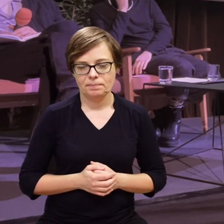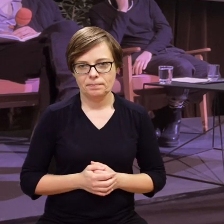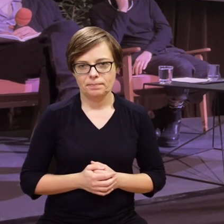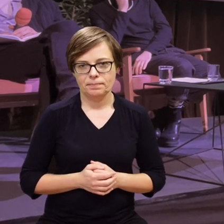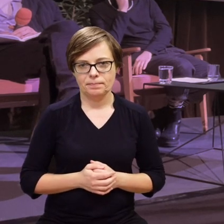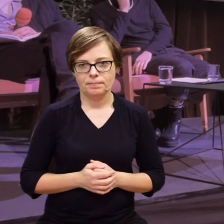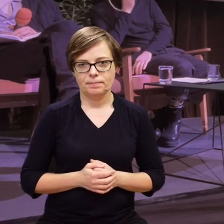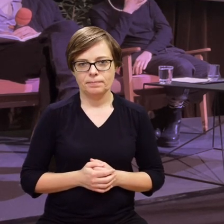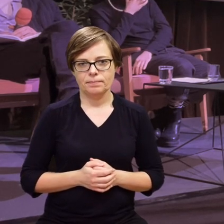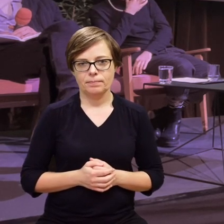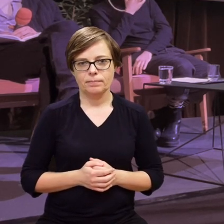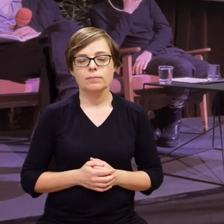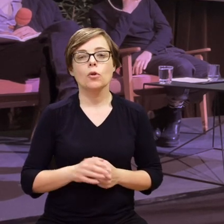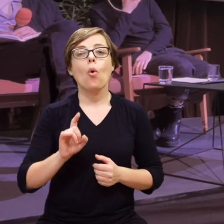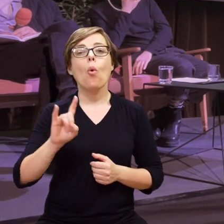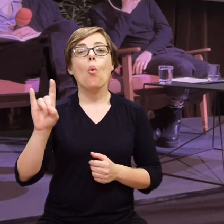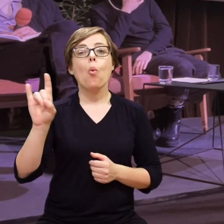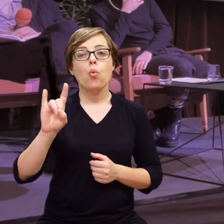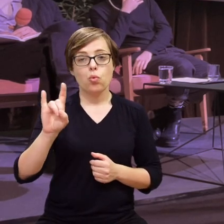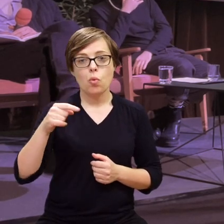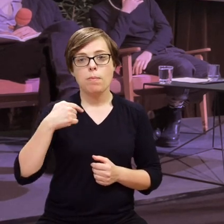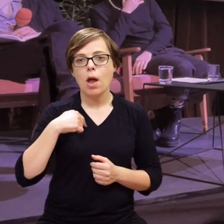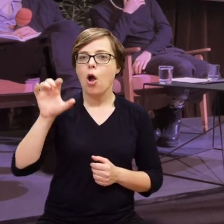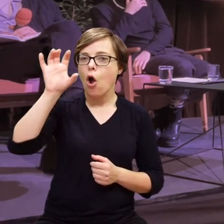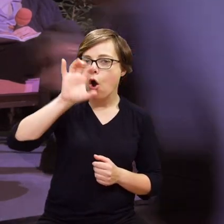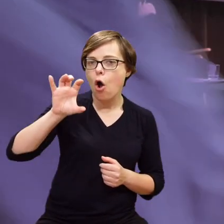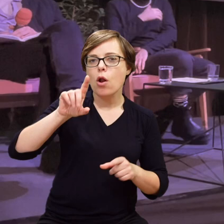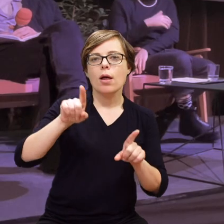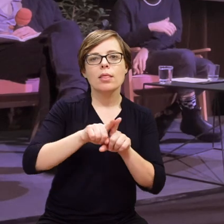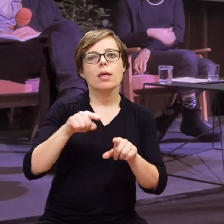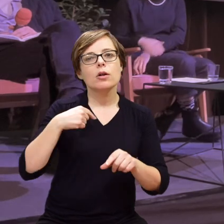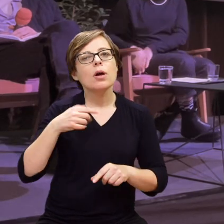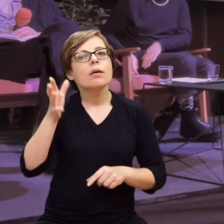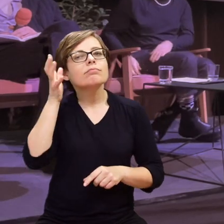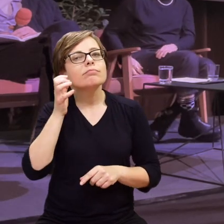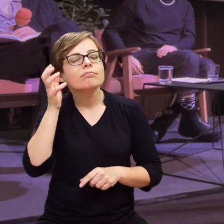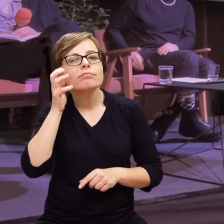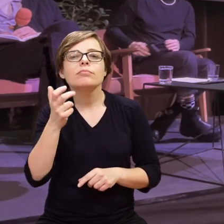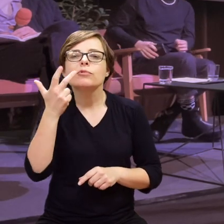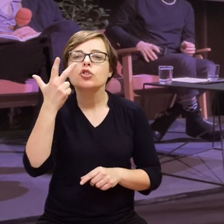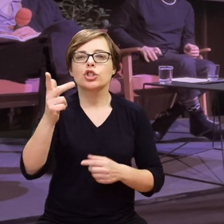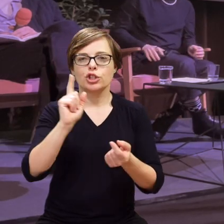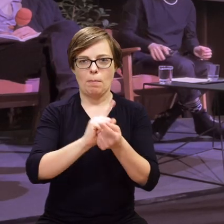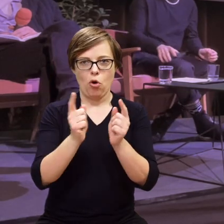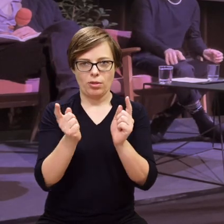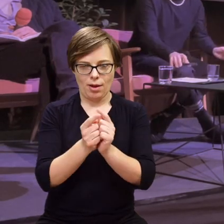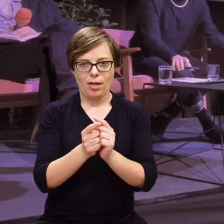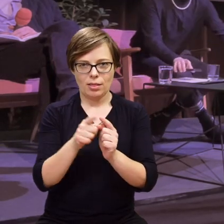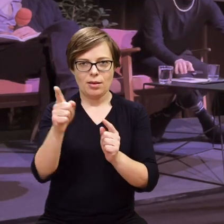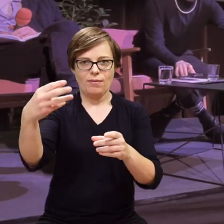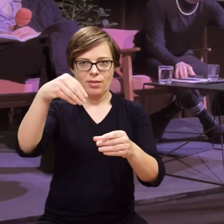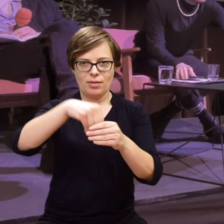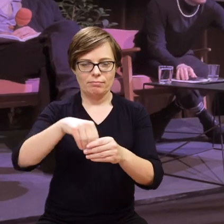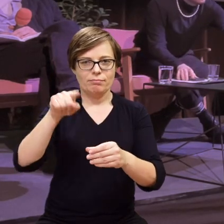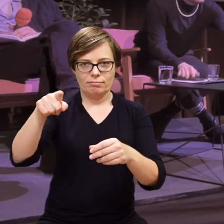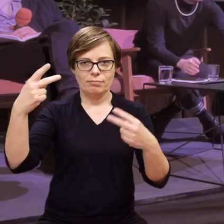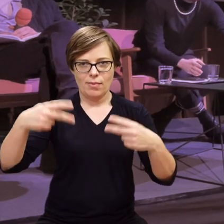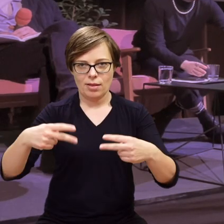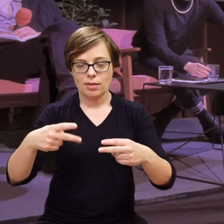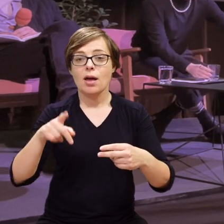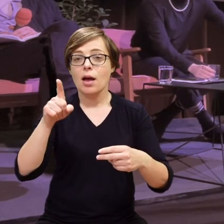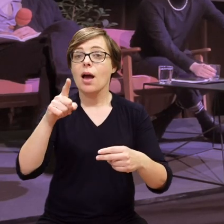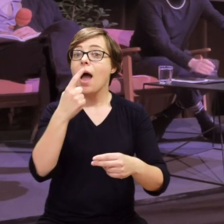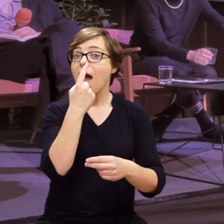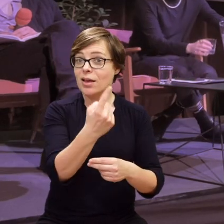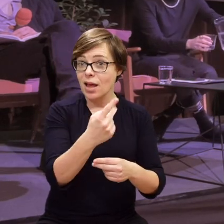Na YouTube oglądałem, słuchałem trzech spotkań z Panią Anną i na